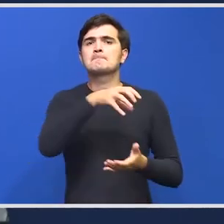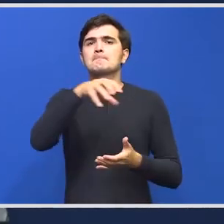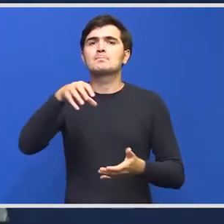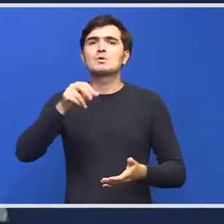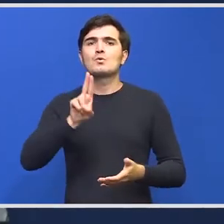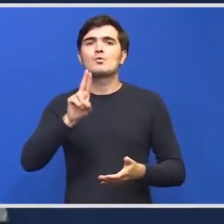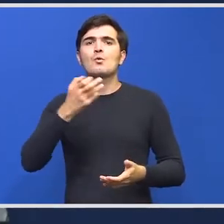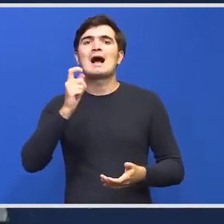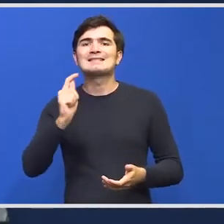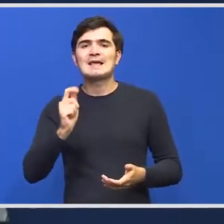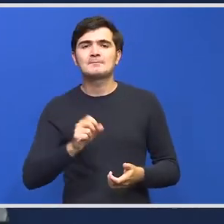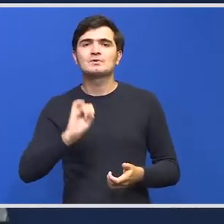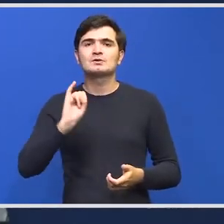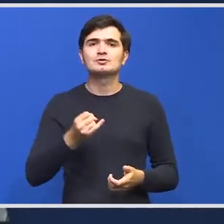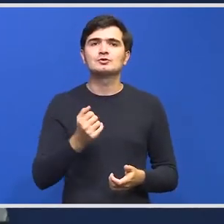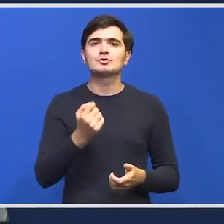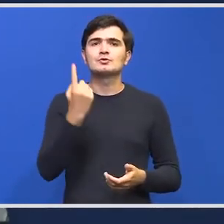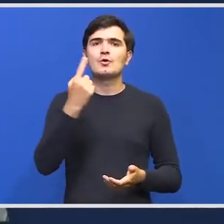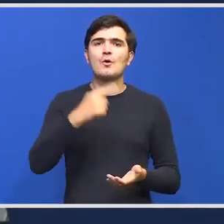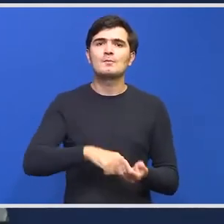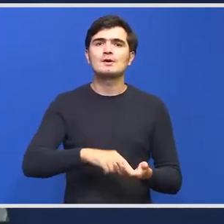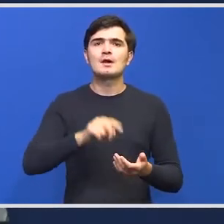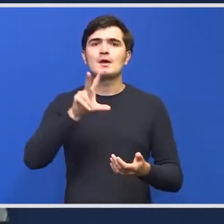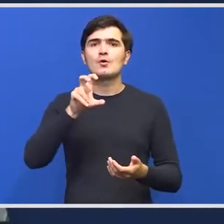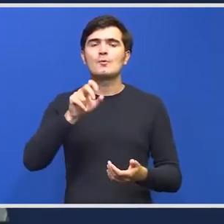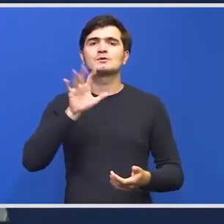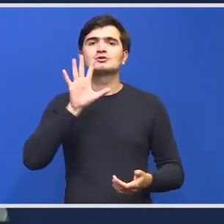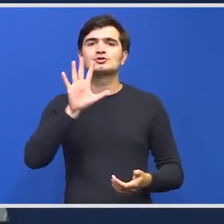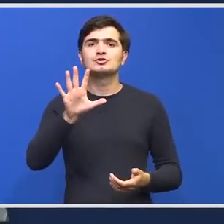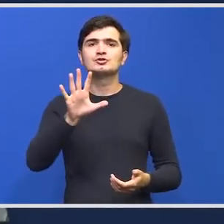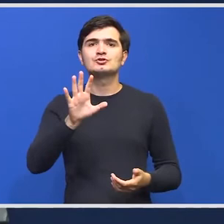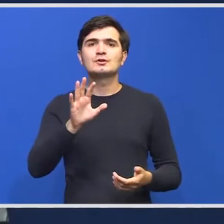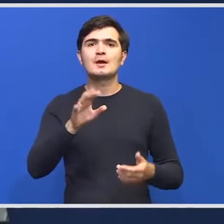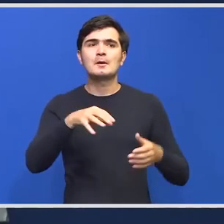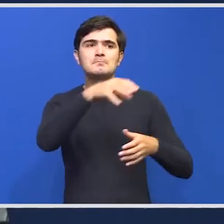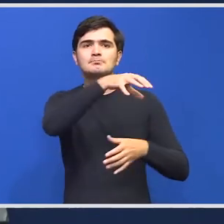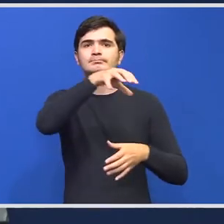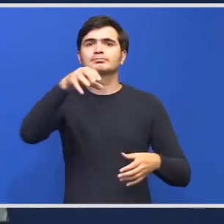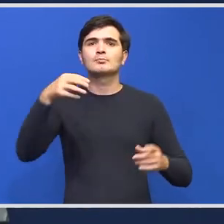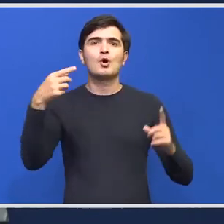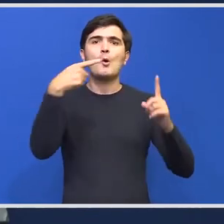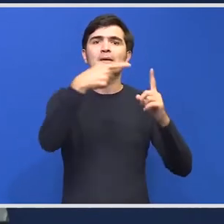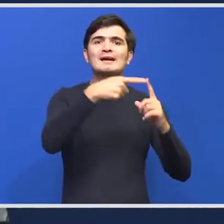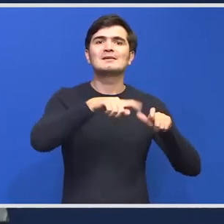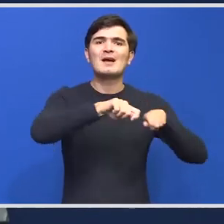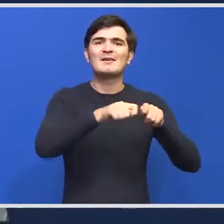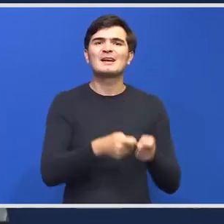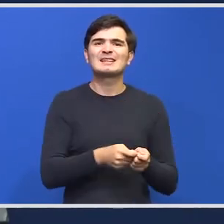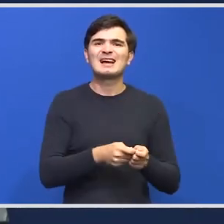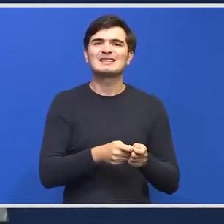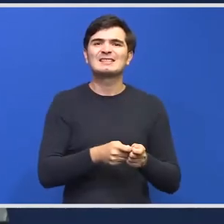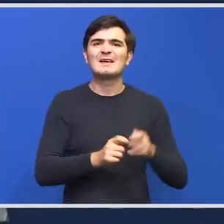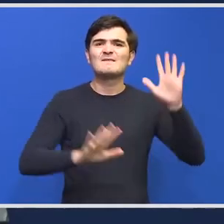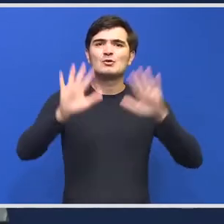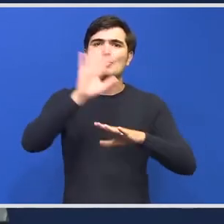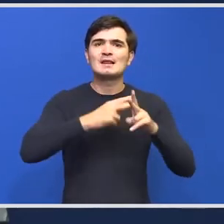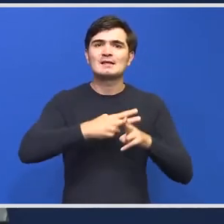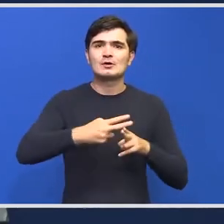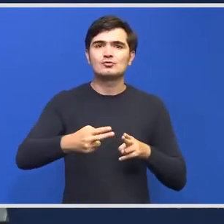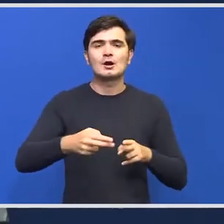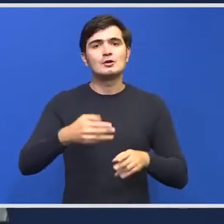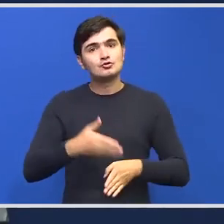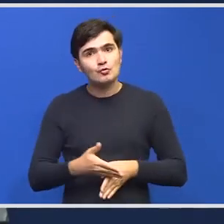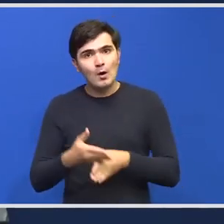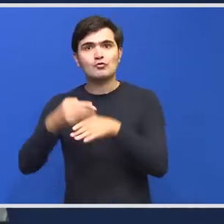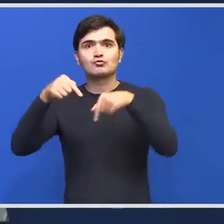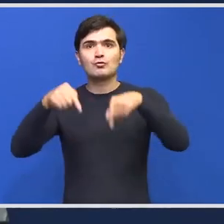și un număr de 1085 de obiective afectate de calamități naturale care, cu acest ajutor